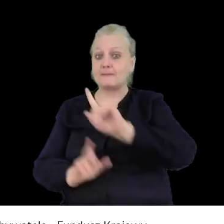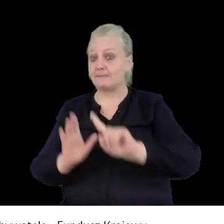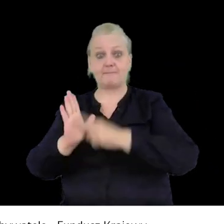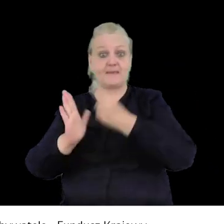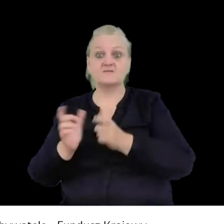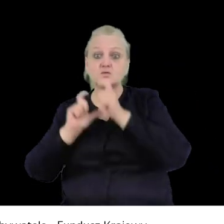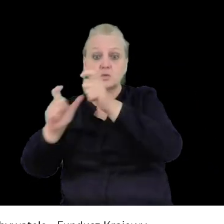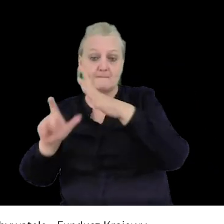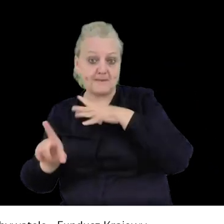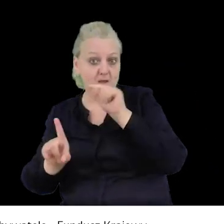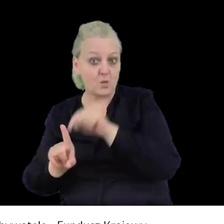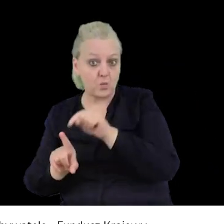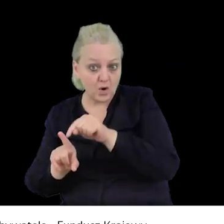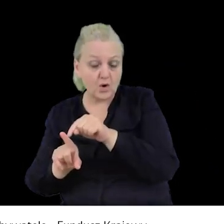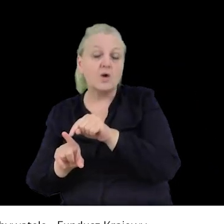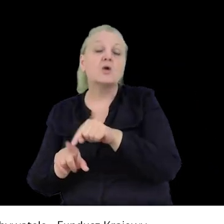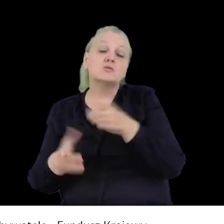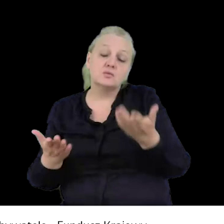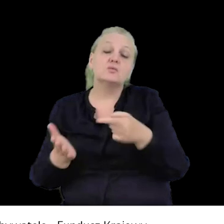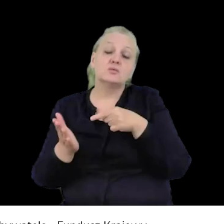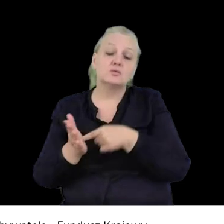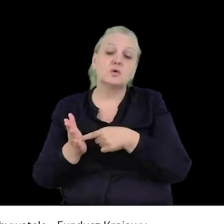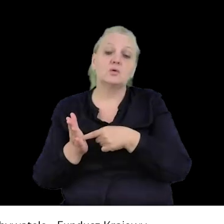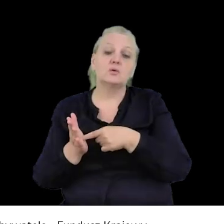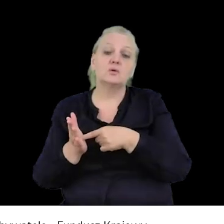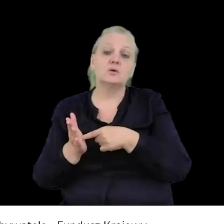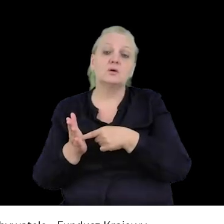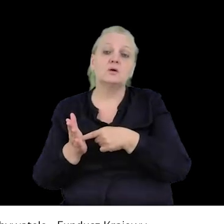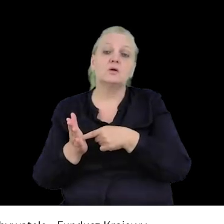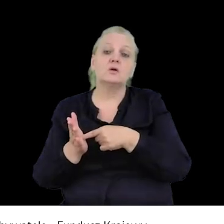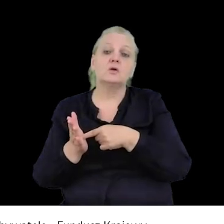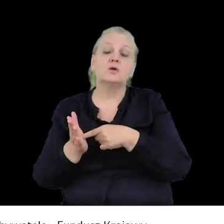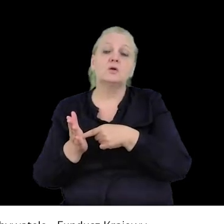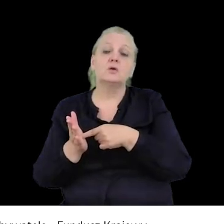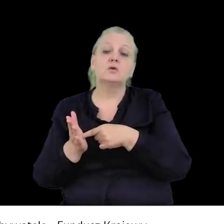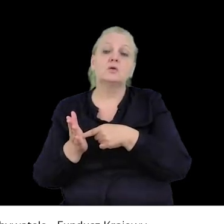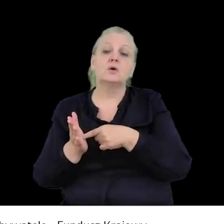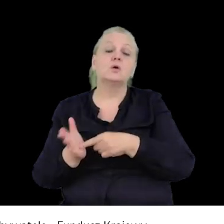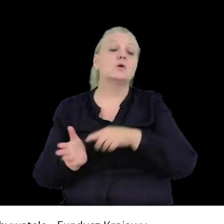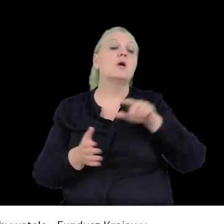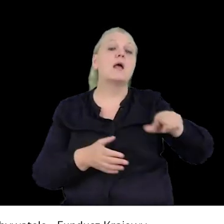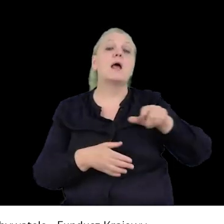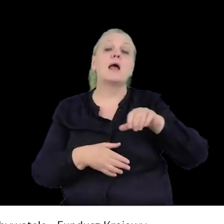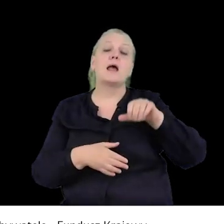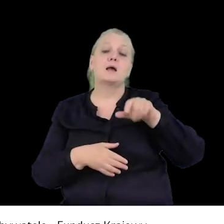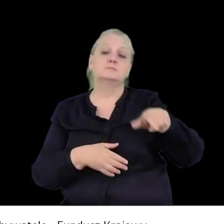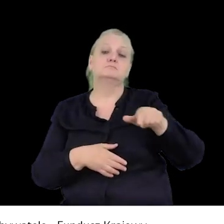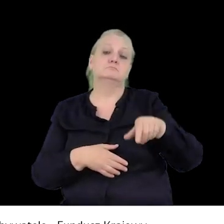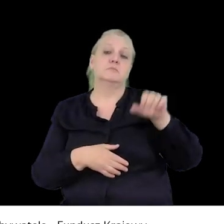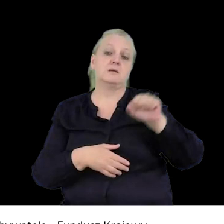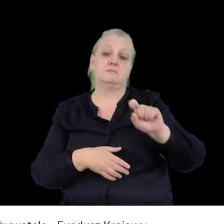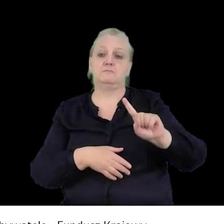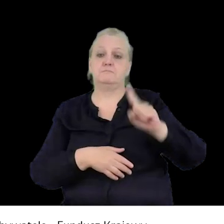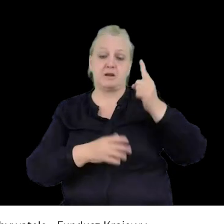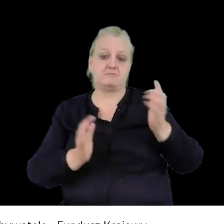swoje zgromadzenia, to wtedy zgromadzenie osoby A ma werszeństwo i wtedy ona może przeprowadzić